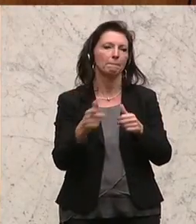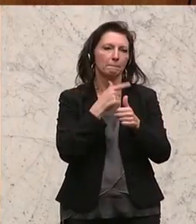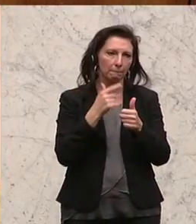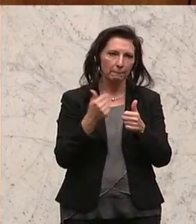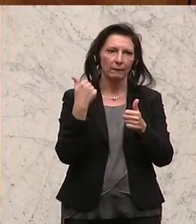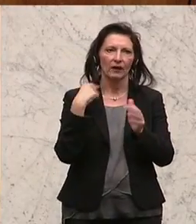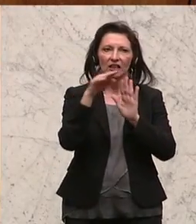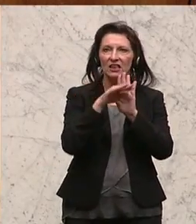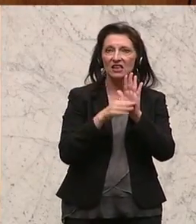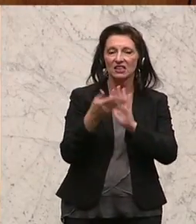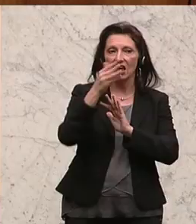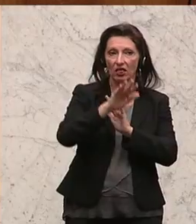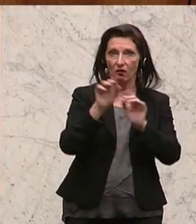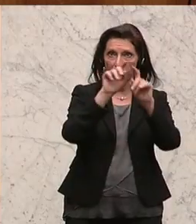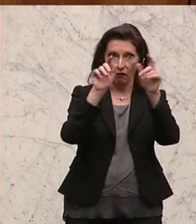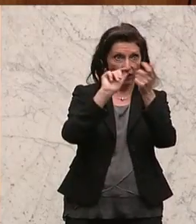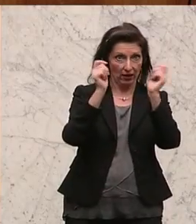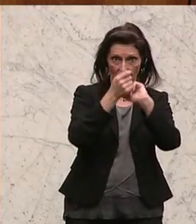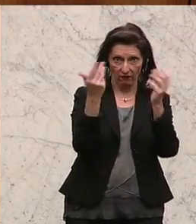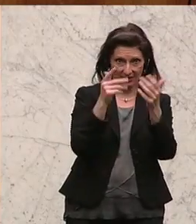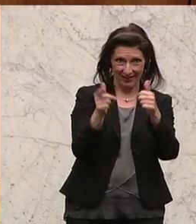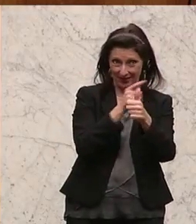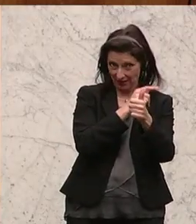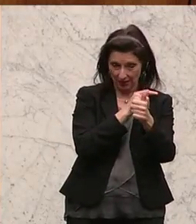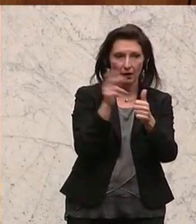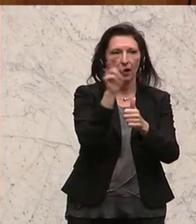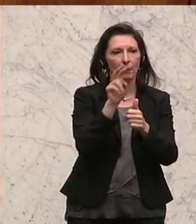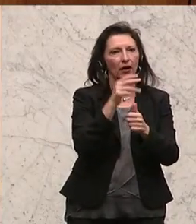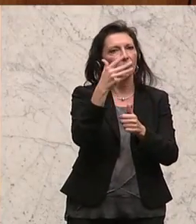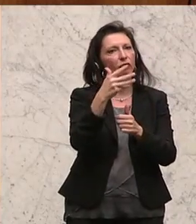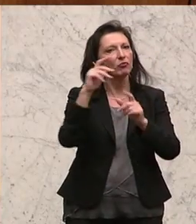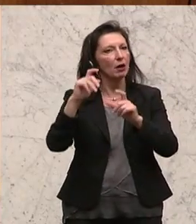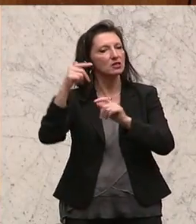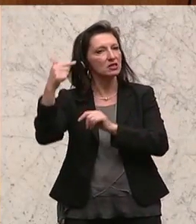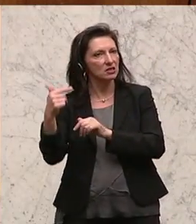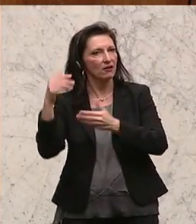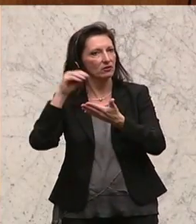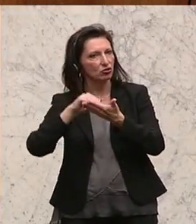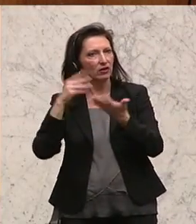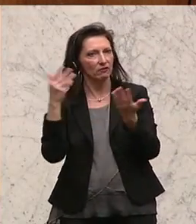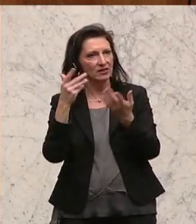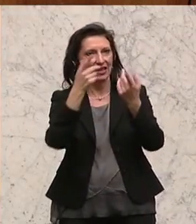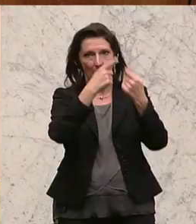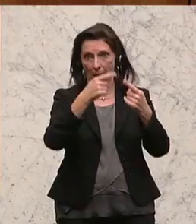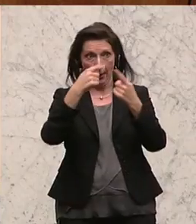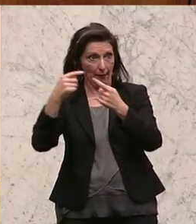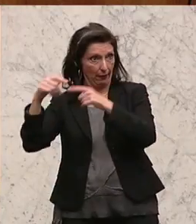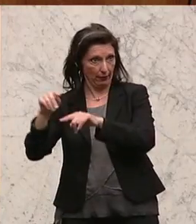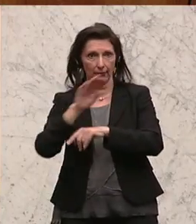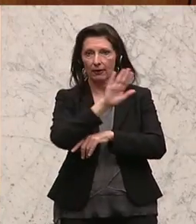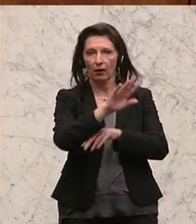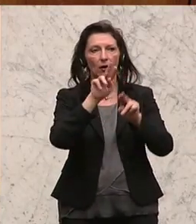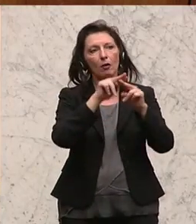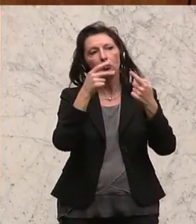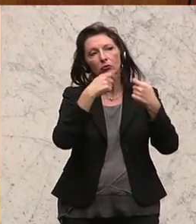bezeichnete Gesetzesentwurf wird wie folgt geändert. Erstens, § 5 Absatz 2 lautet, die Länder haben, die ihr Bundesland